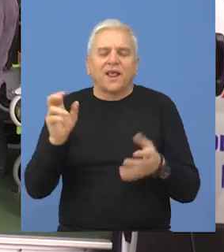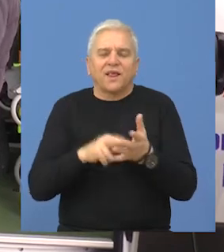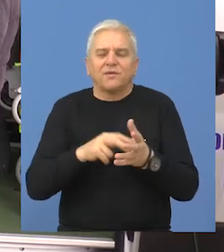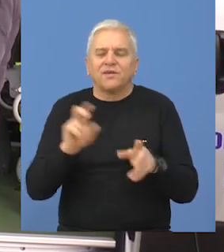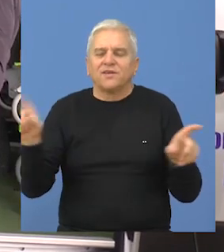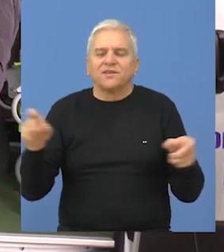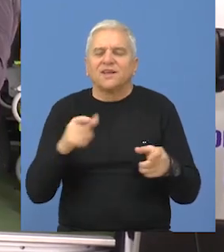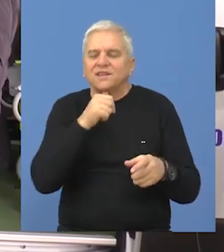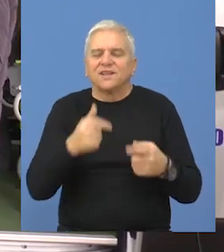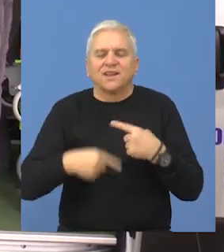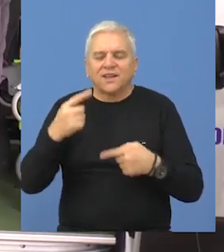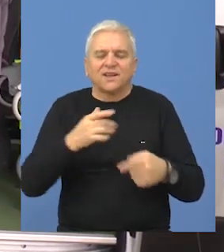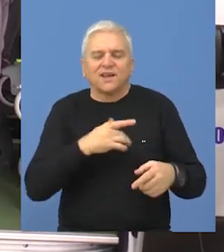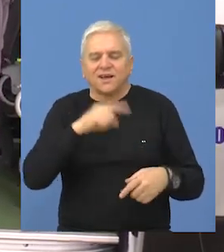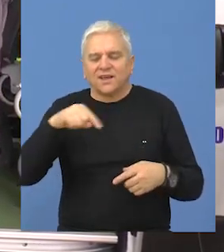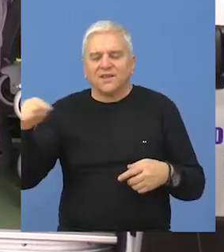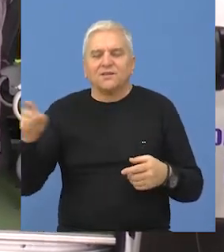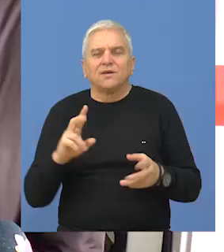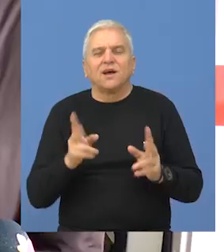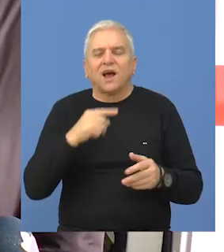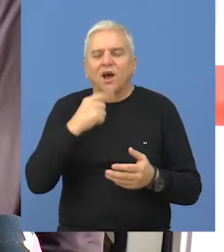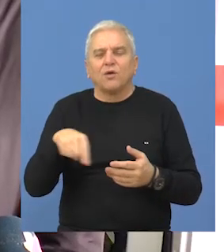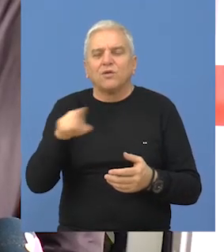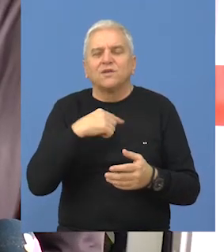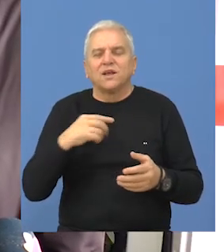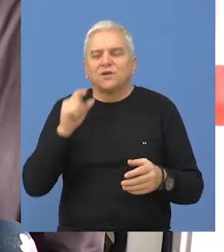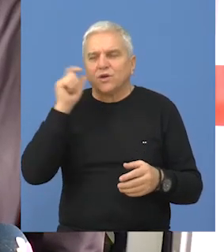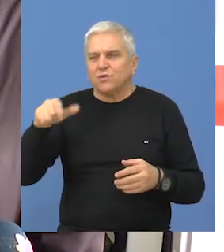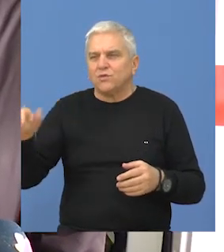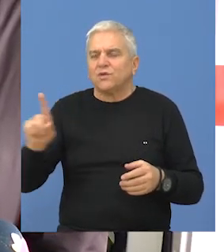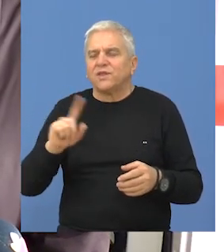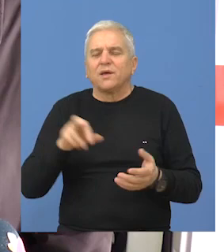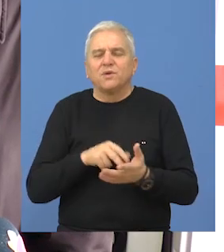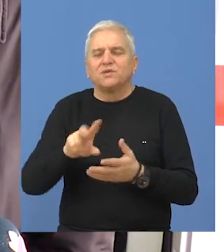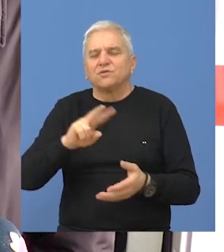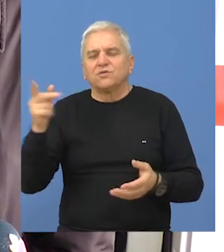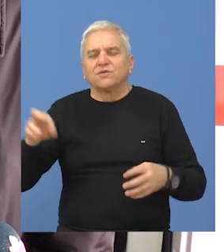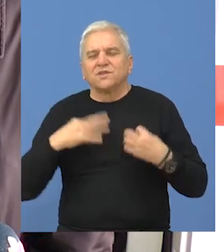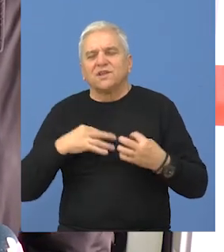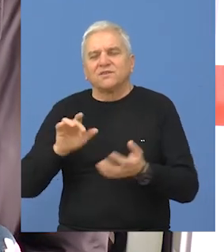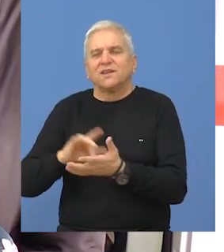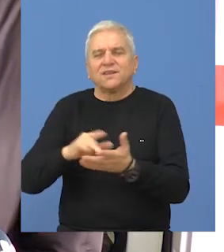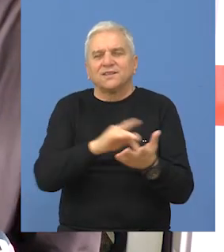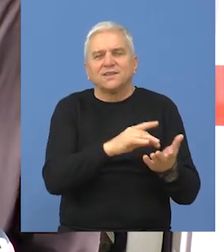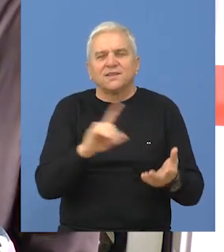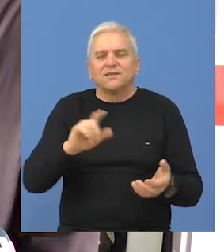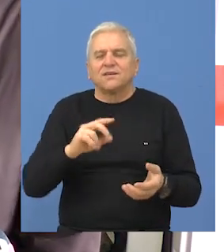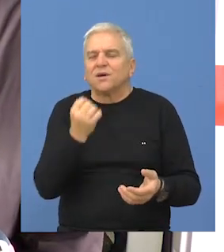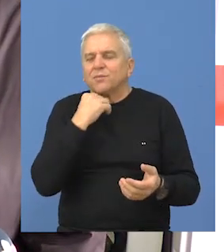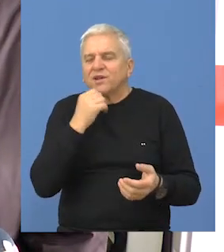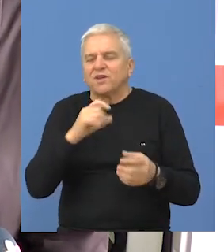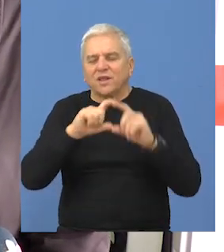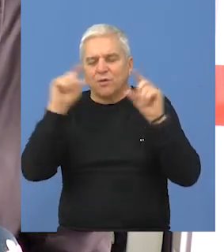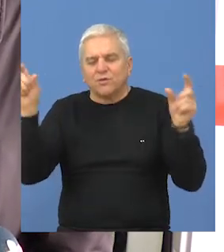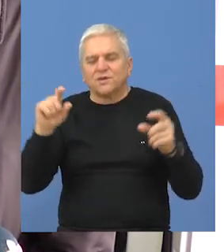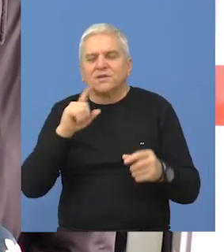epidemiolog, kao i internista-kardiolog. Kako naši sugrađani ne bi išli u druge zdravstvene centre, ne bi išli